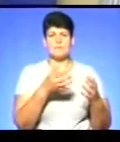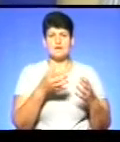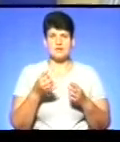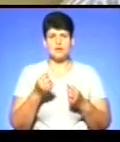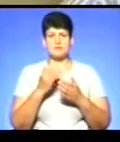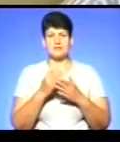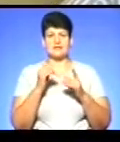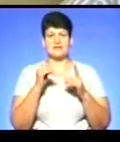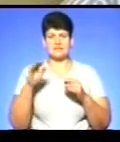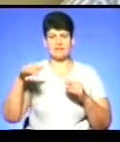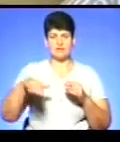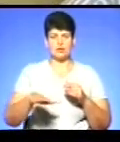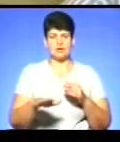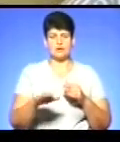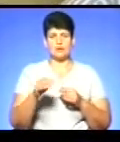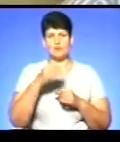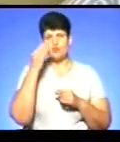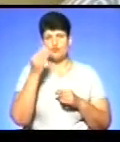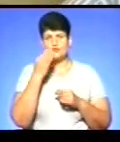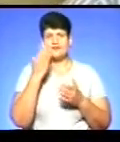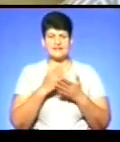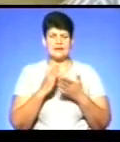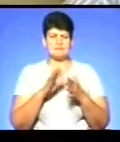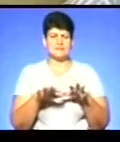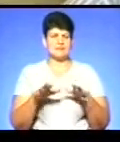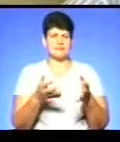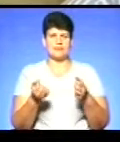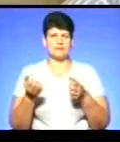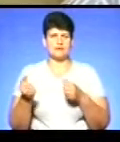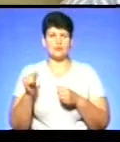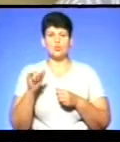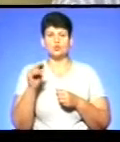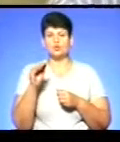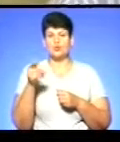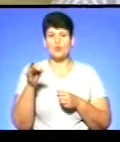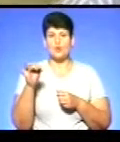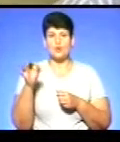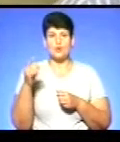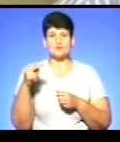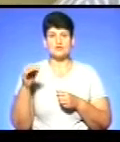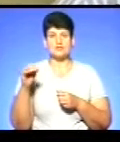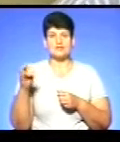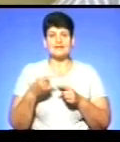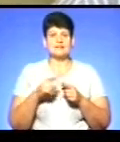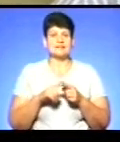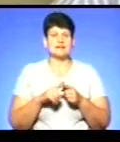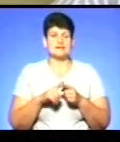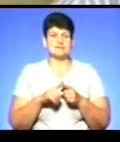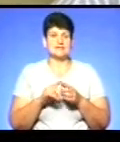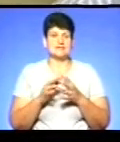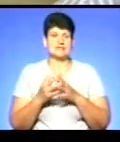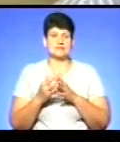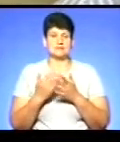у долині. В Ужгороді є місця, де не приймається цифровий сигнал. Ужгородщина, взагалі, наприклад, села там, ну, для